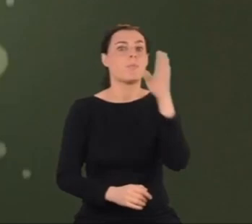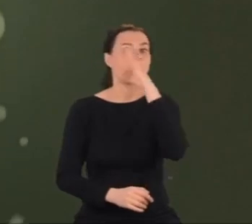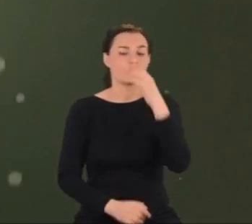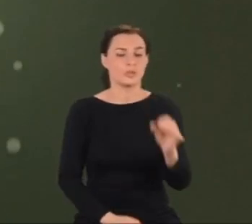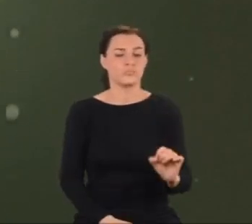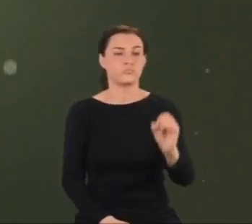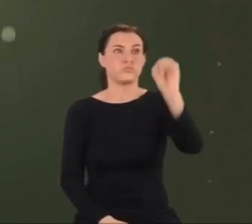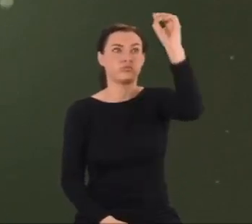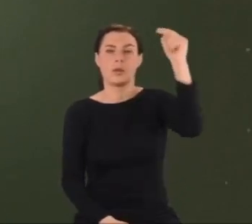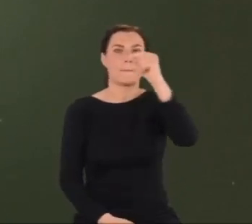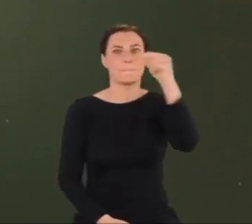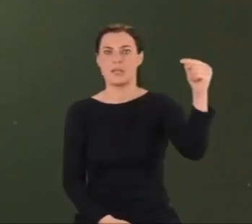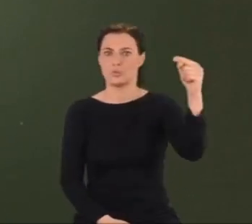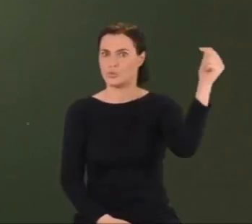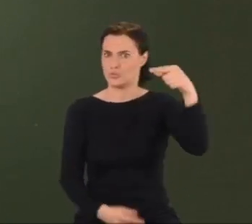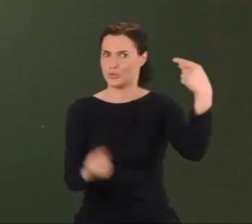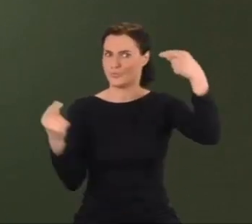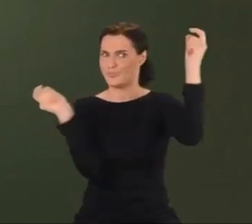ujemnym.